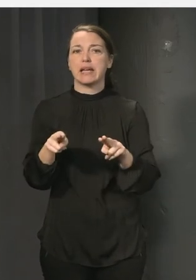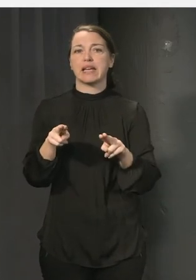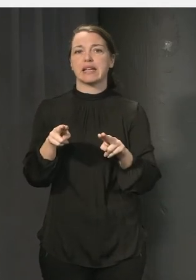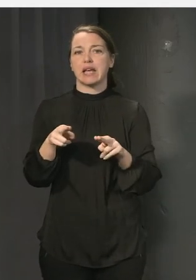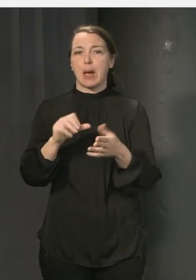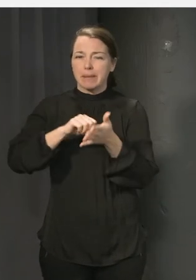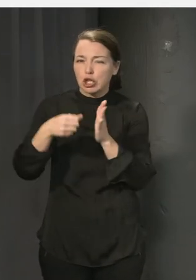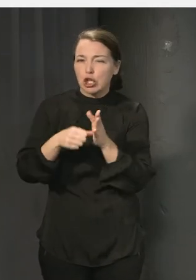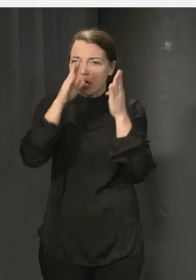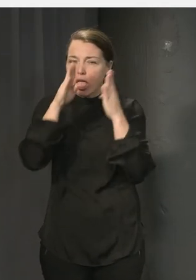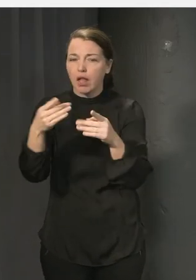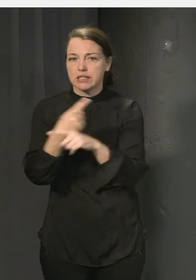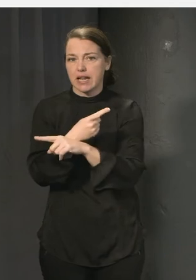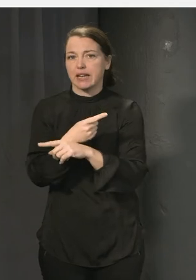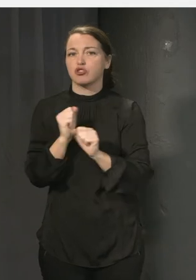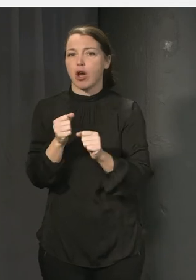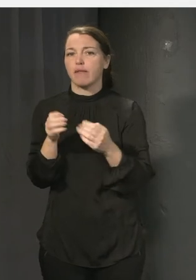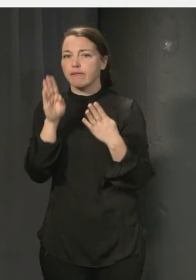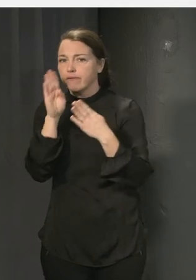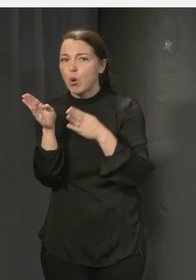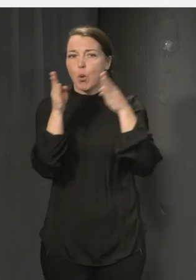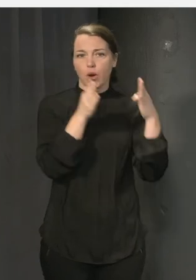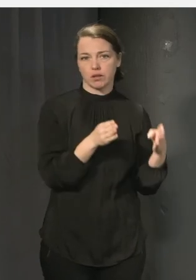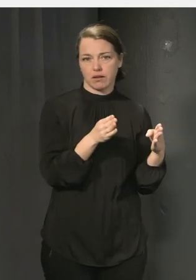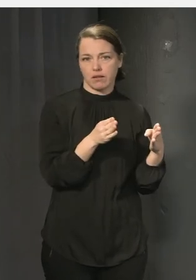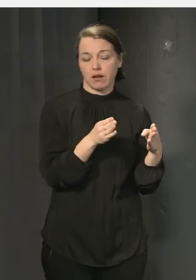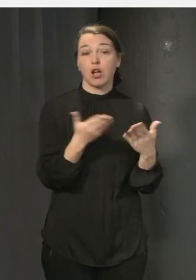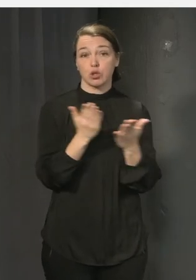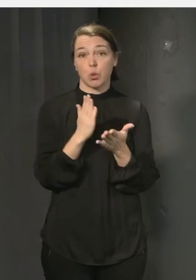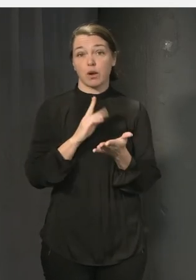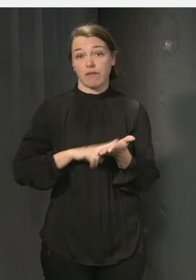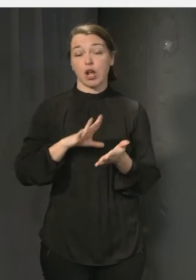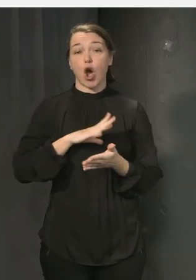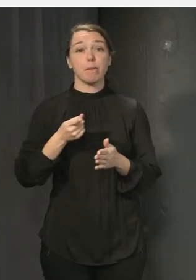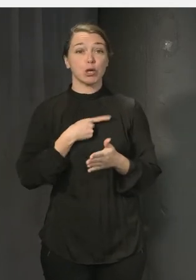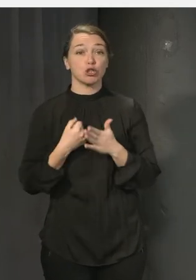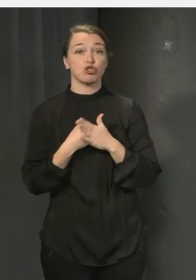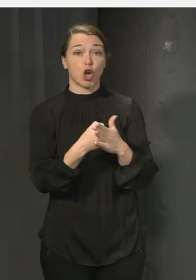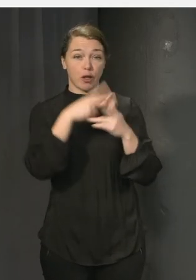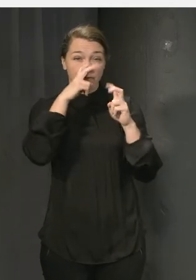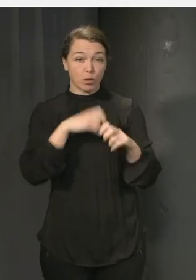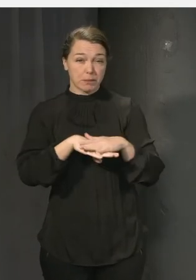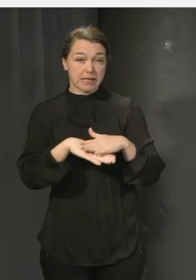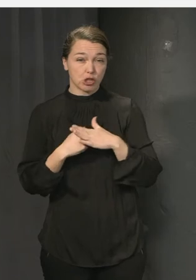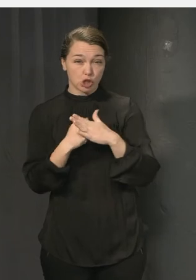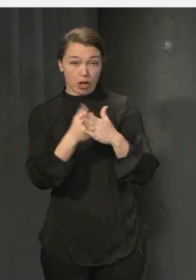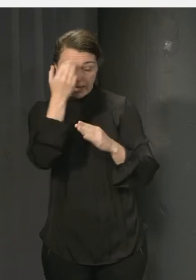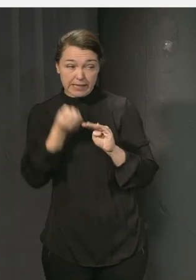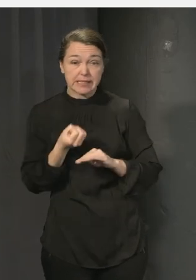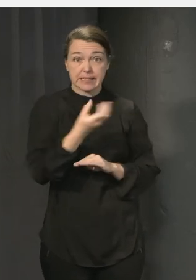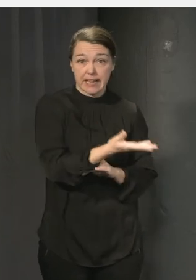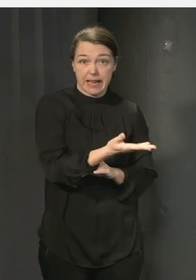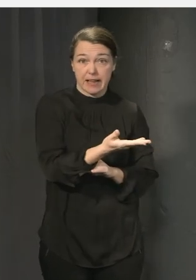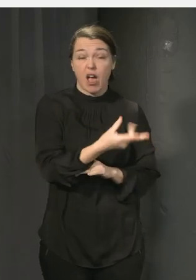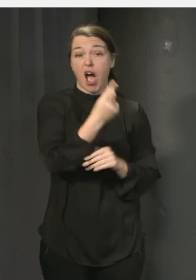betygssättning och annat. jag tror att det finns. Skolverket har väldigt mycket stöd som är forskningsbaserat. Andra organisationer som